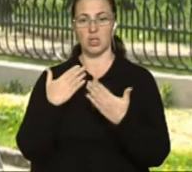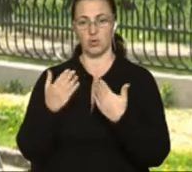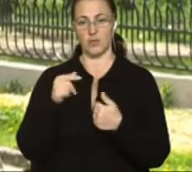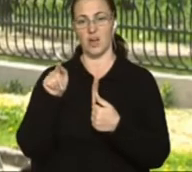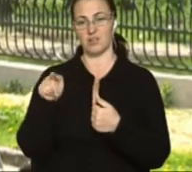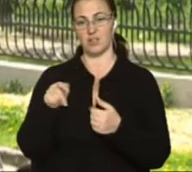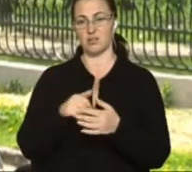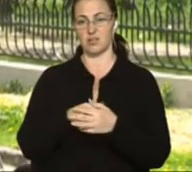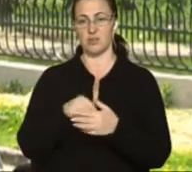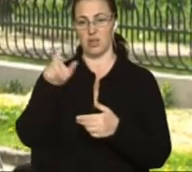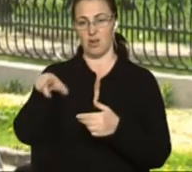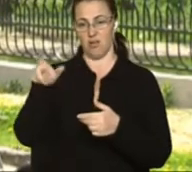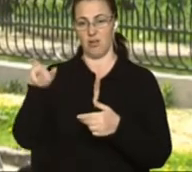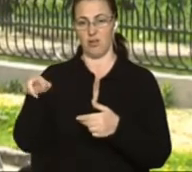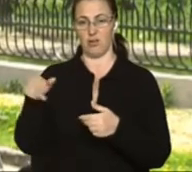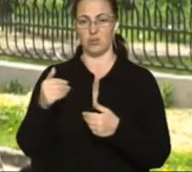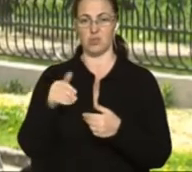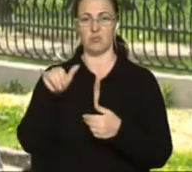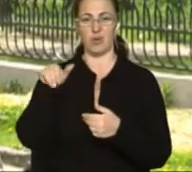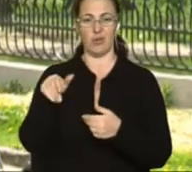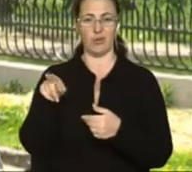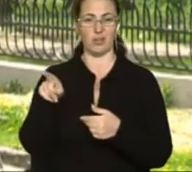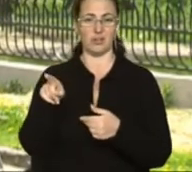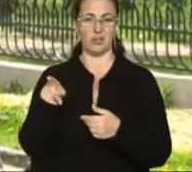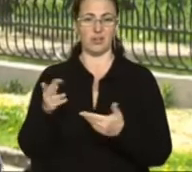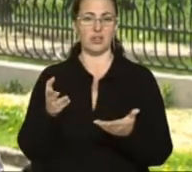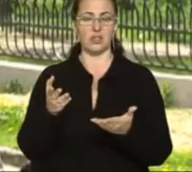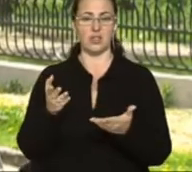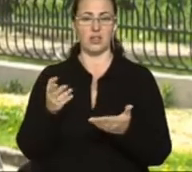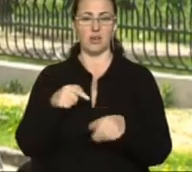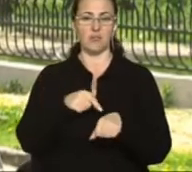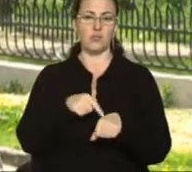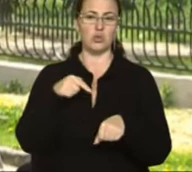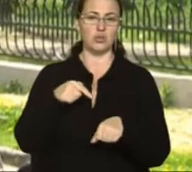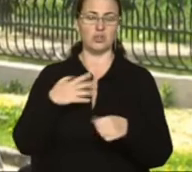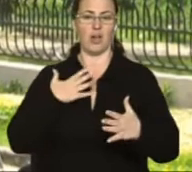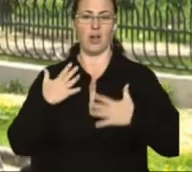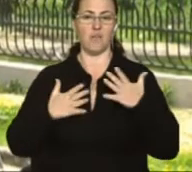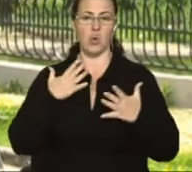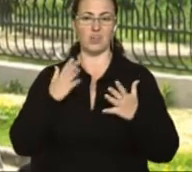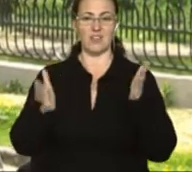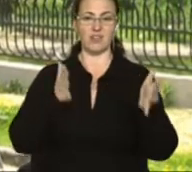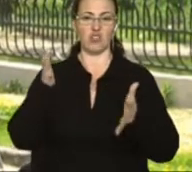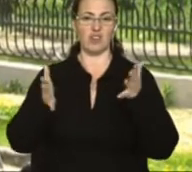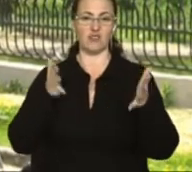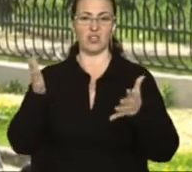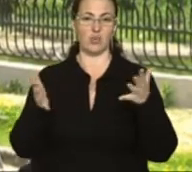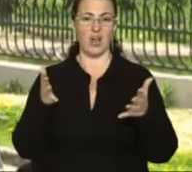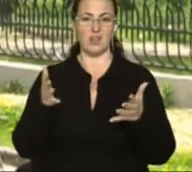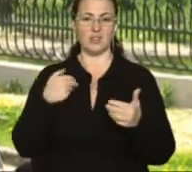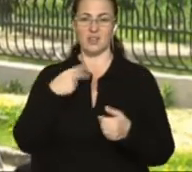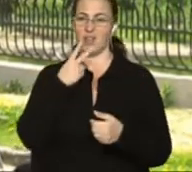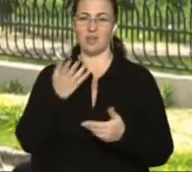в їхніх таких почуттях, емоціях, жестикуляції. Я не